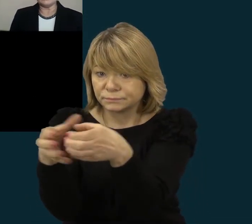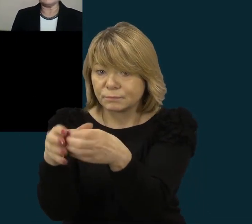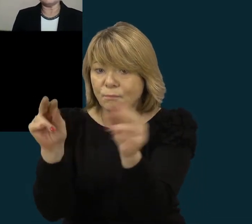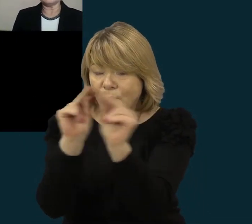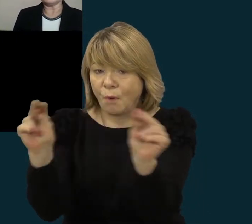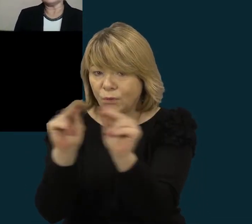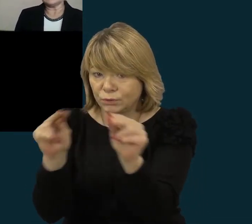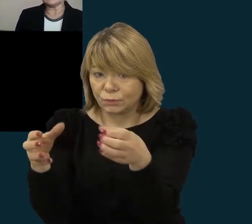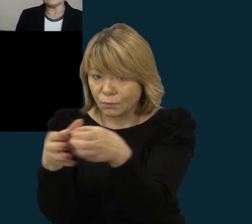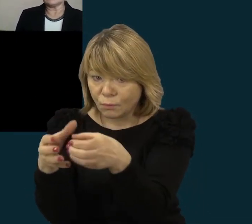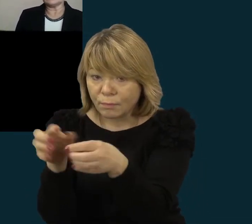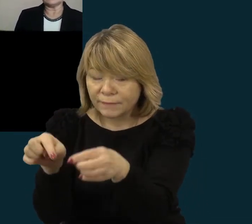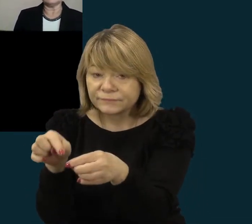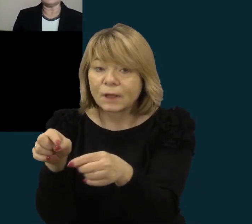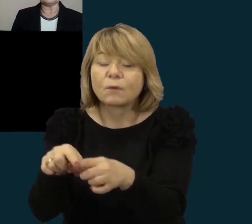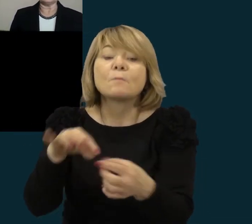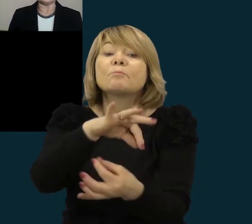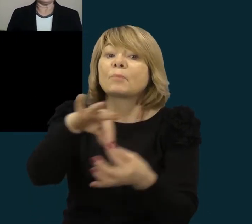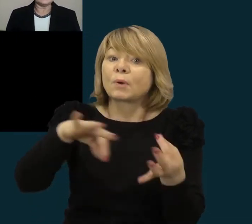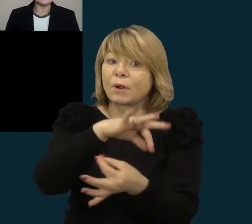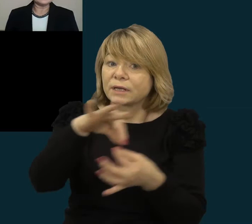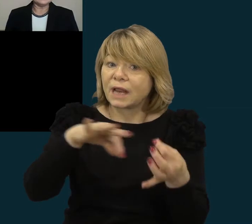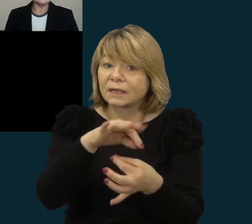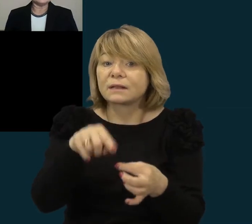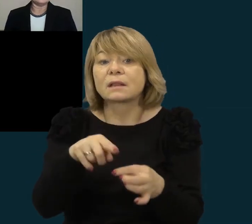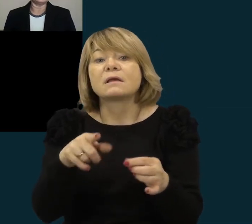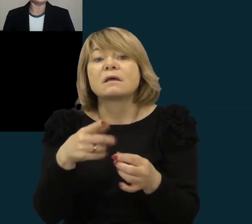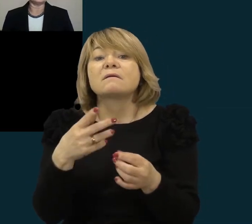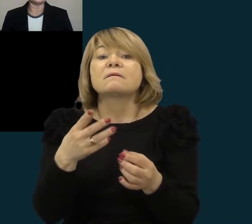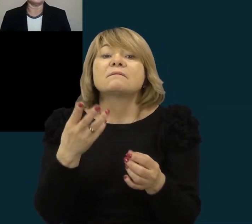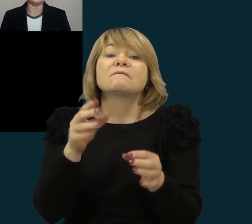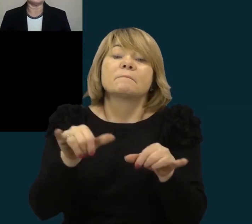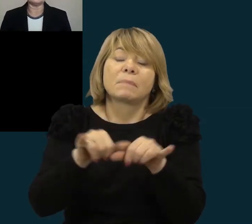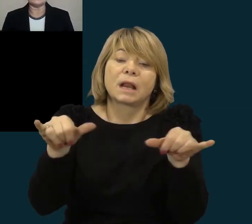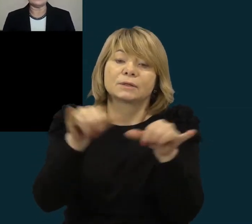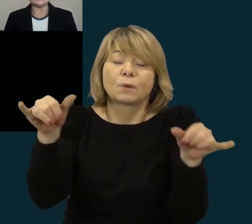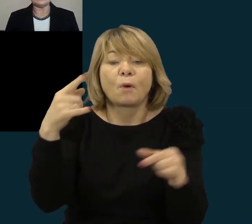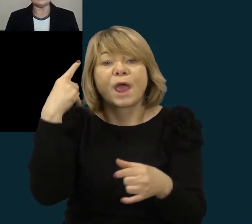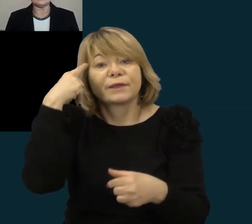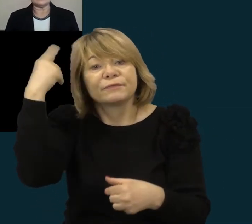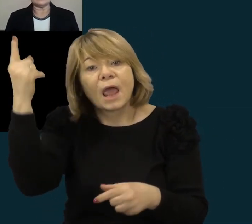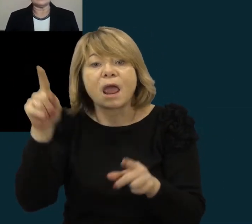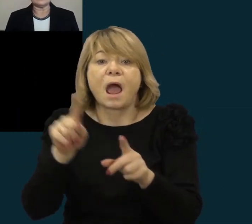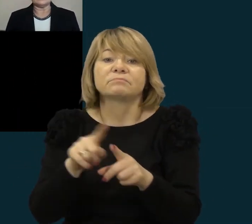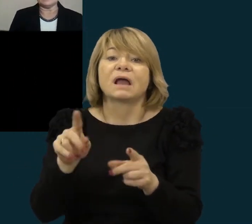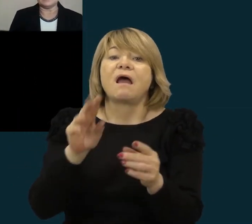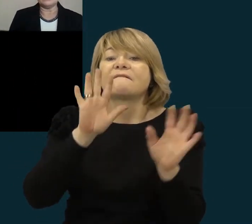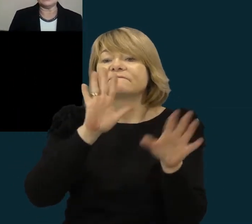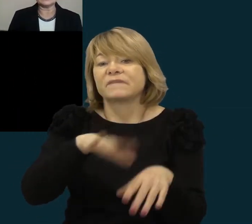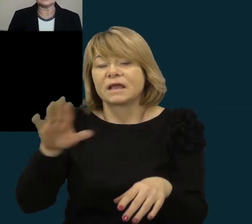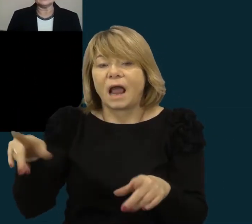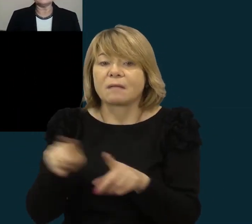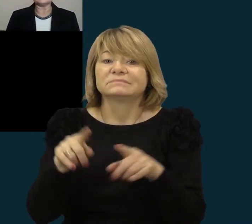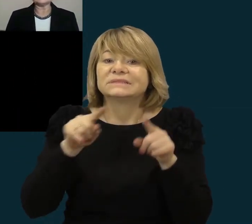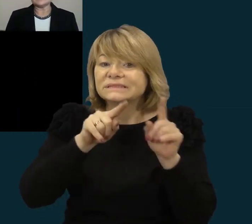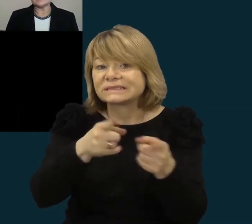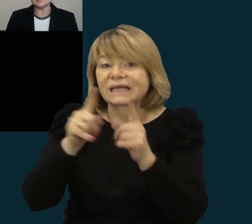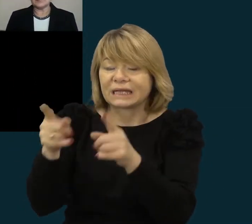bendraminčių komandą, kuri projektinės veiklos metu plėtoja idėjas įgalinančias mokinius veikti. Vykstaminčių vieneravimas,